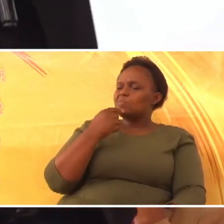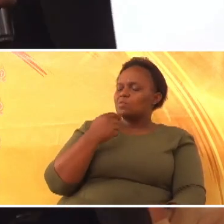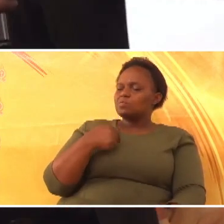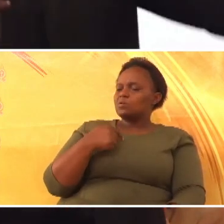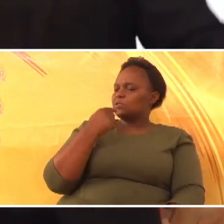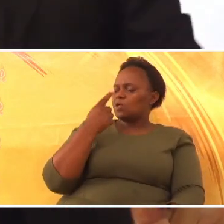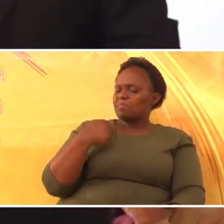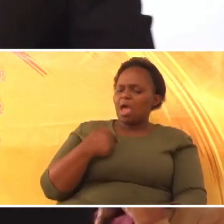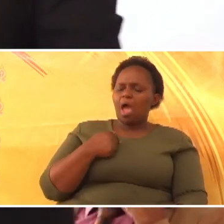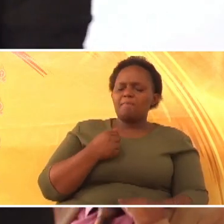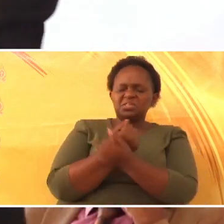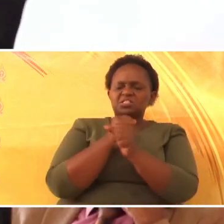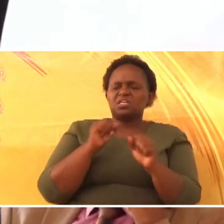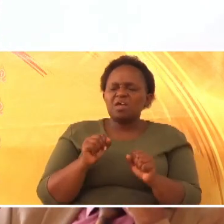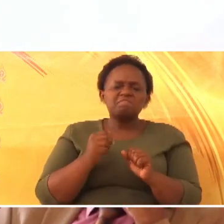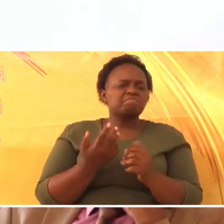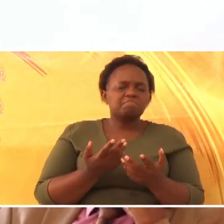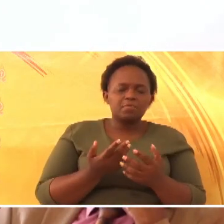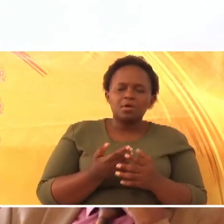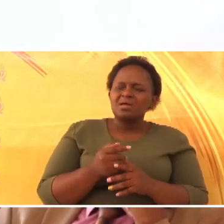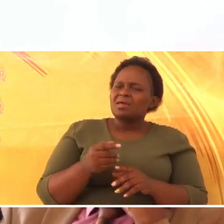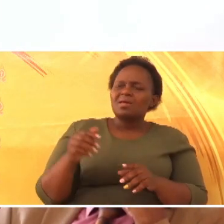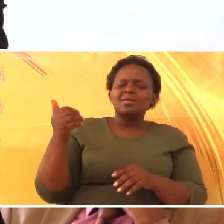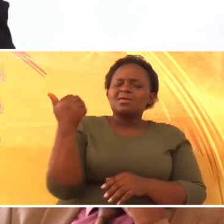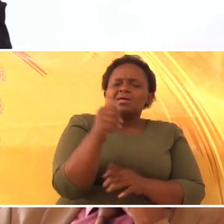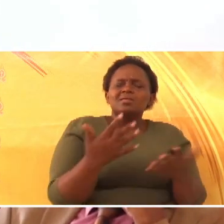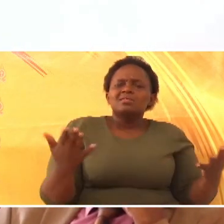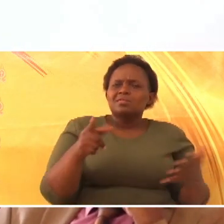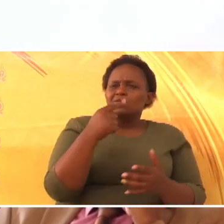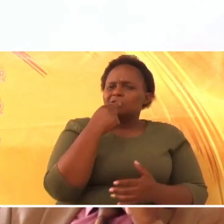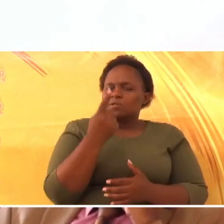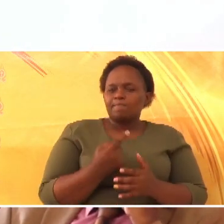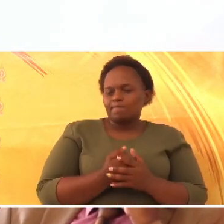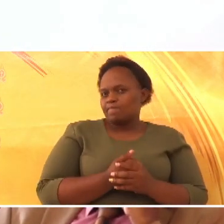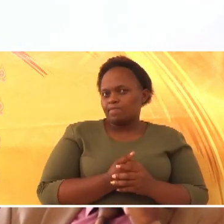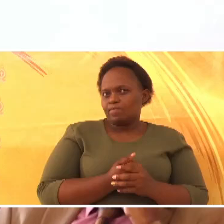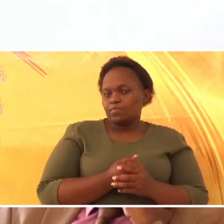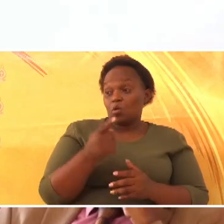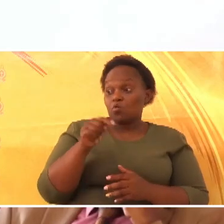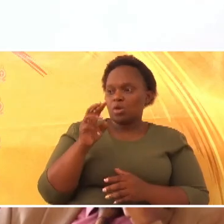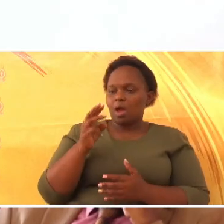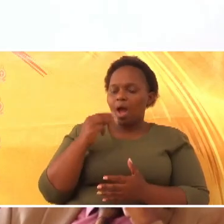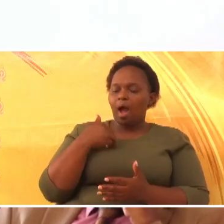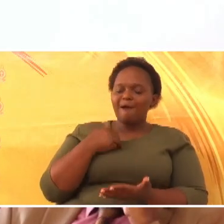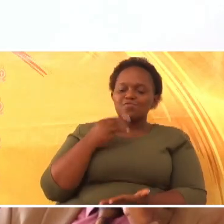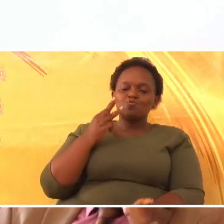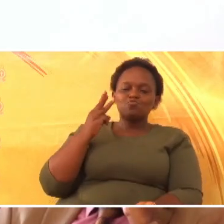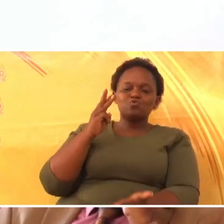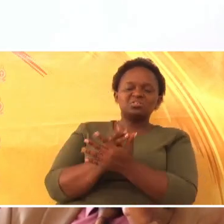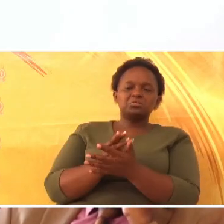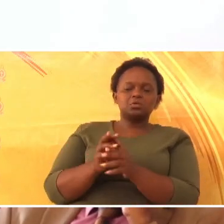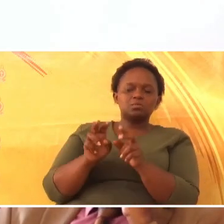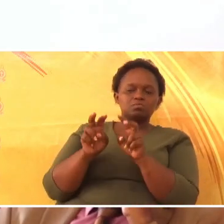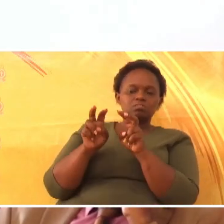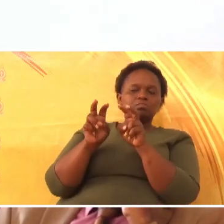muongofu, unapo sema, hale yote ambawa unasema, kuna mashahidi wanakuangalia.